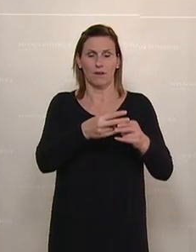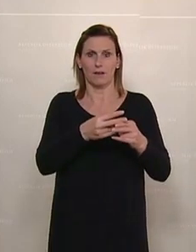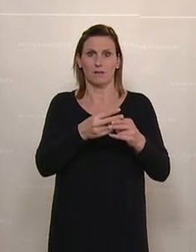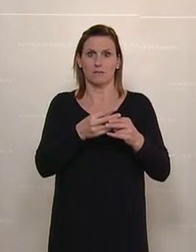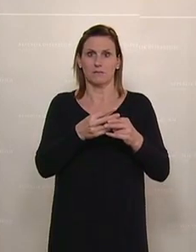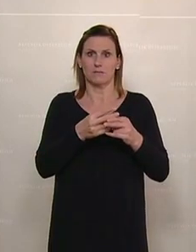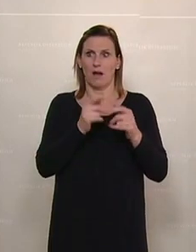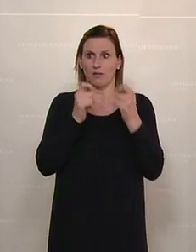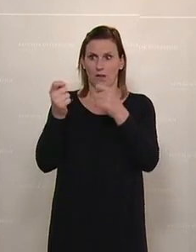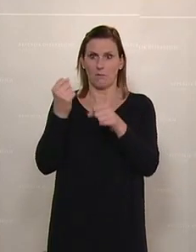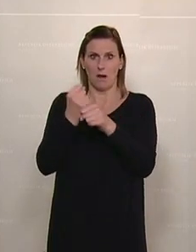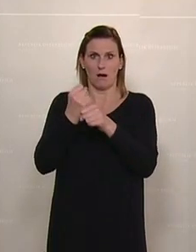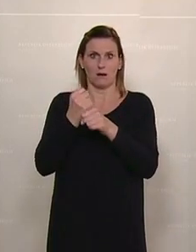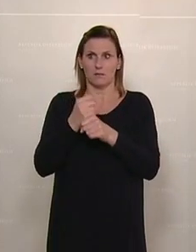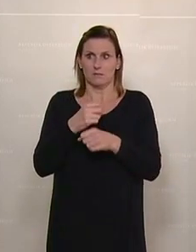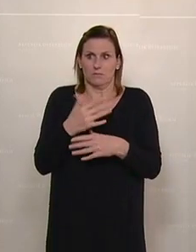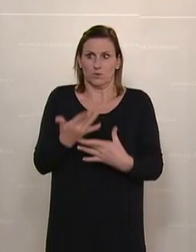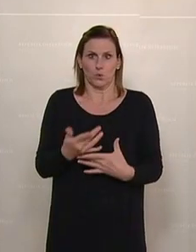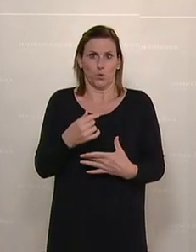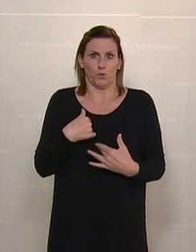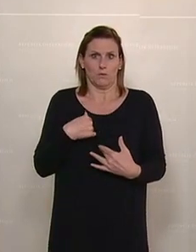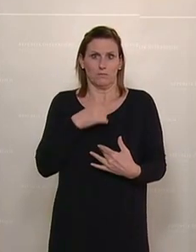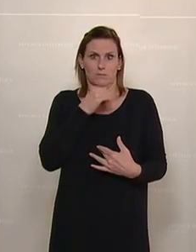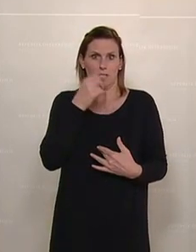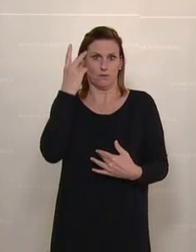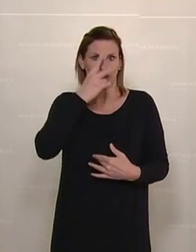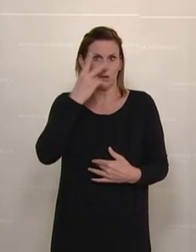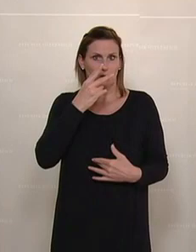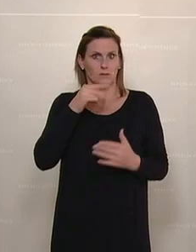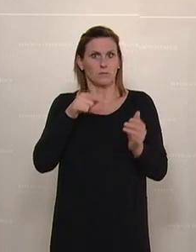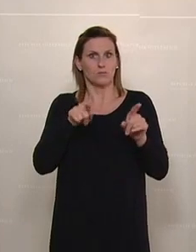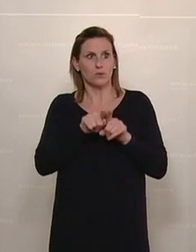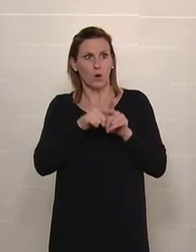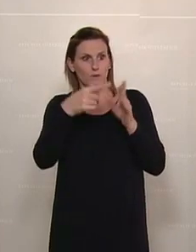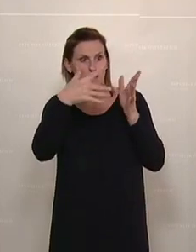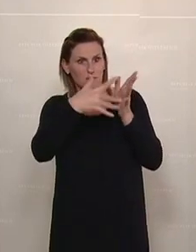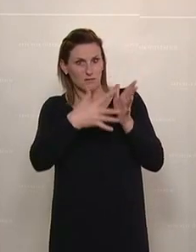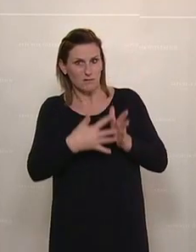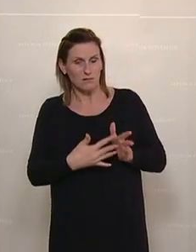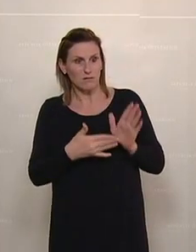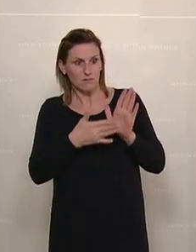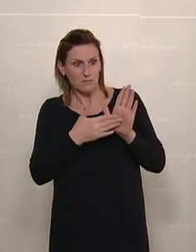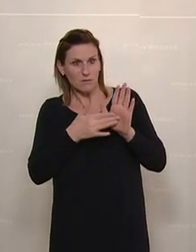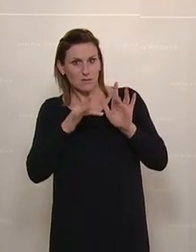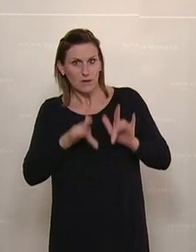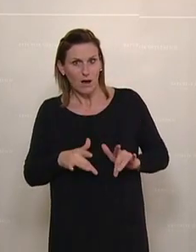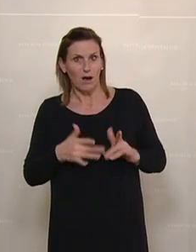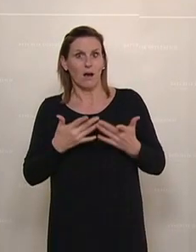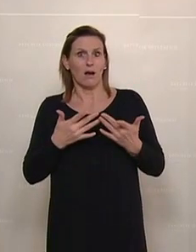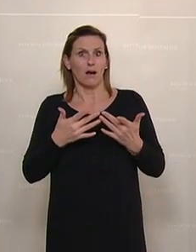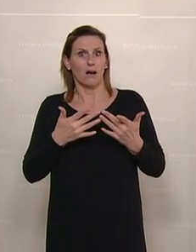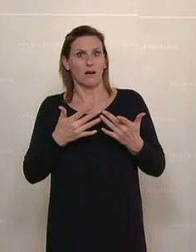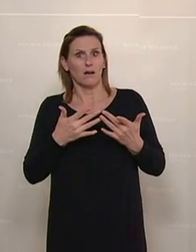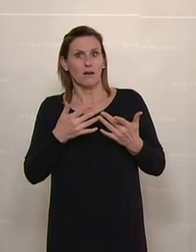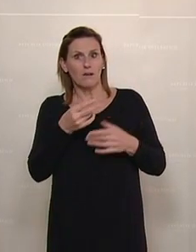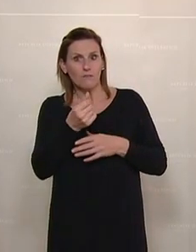unverständlich. Genau da muss man doch nachweisen, dass man die Förderkriterien erfüllt. Genau hier muss man nachweisen, dass